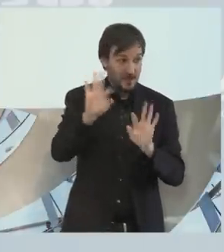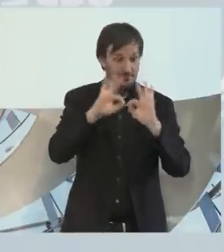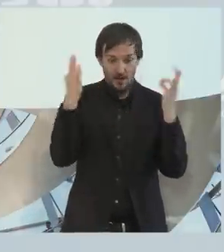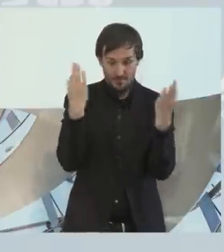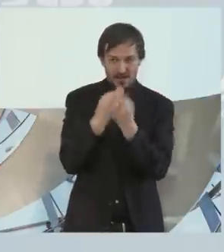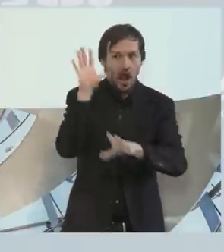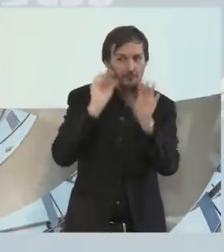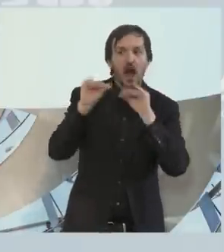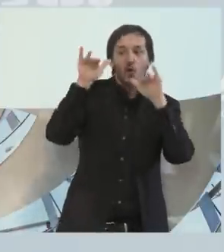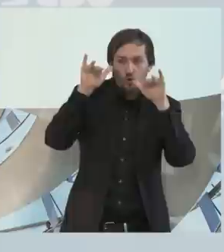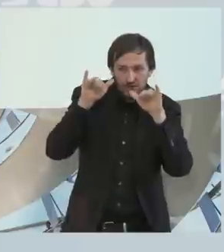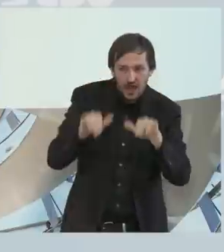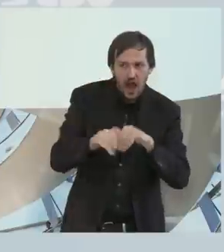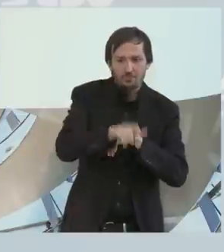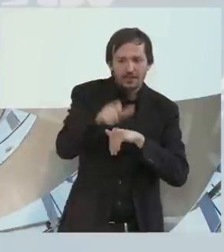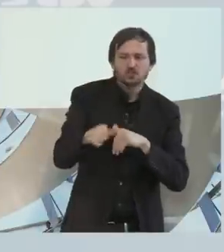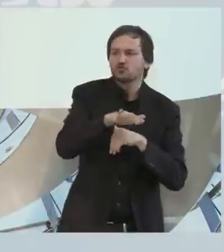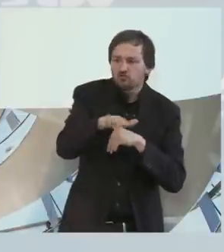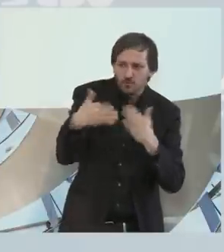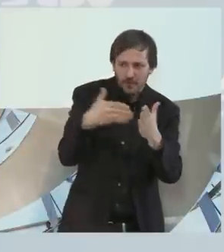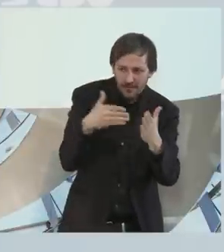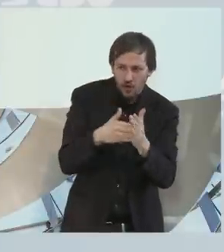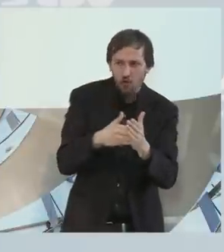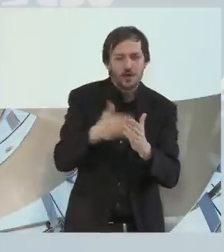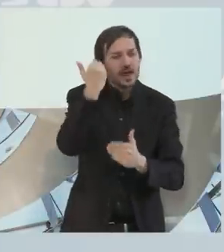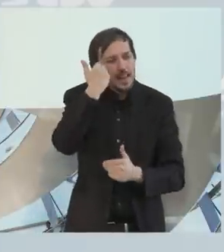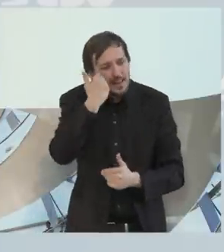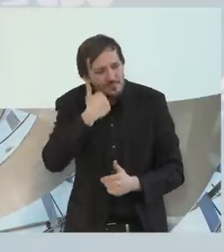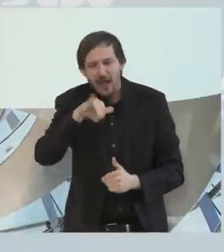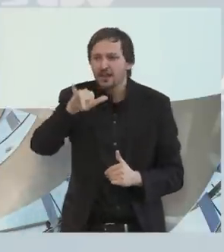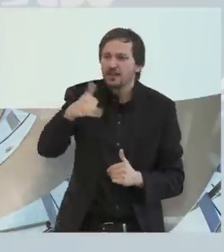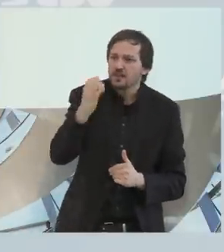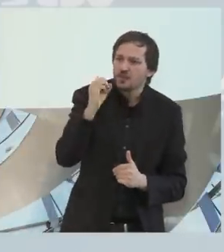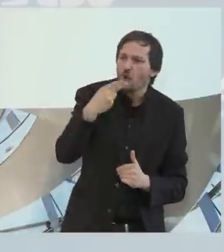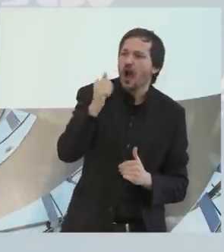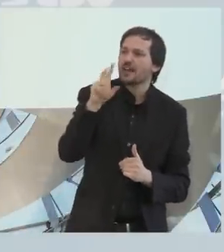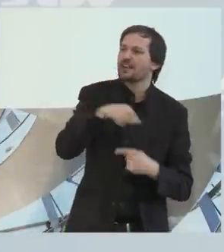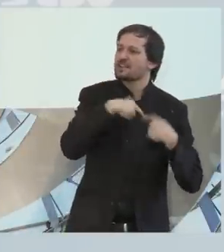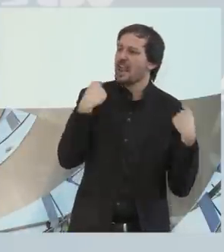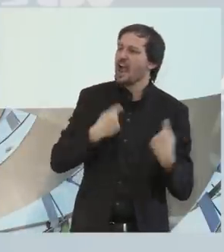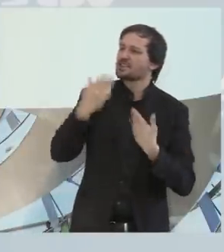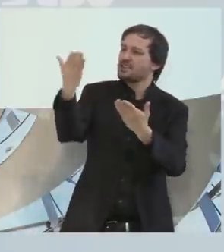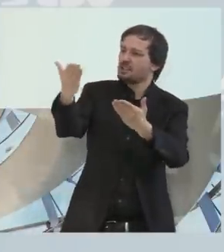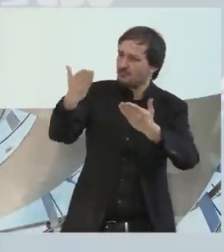Erfahrungen mit Behinderungen und lieber Johannes, herzlich willkommen heute bei uns.